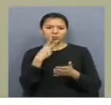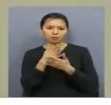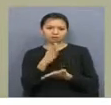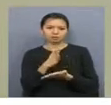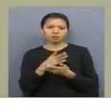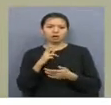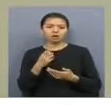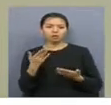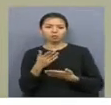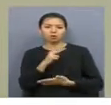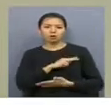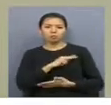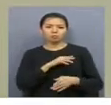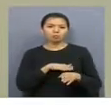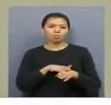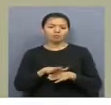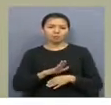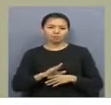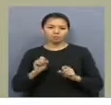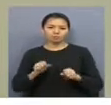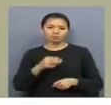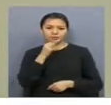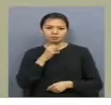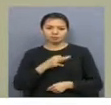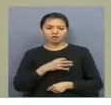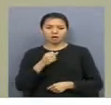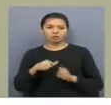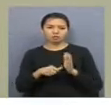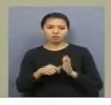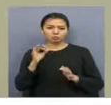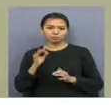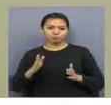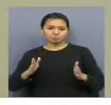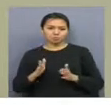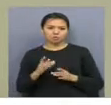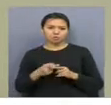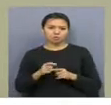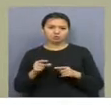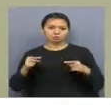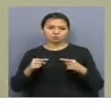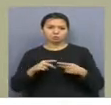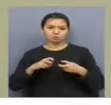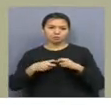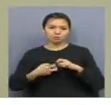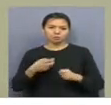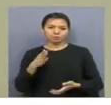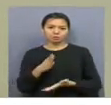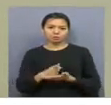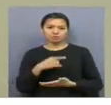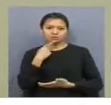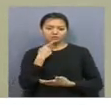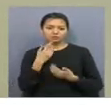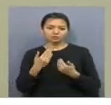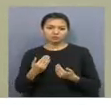Бұларда қандайда бір жұмыстың тол ғатқарылмағаны көрініптір. Ал 6 пайызға төмен түсі дегеніміз нақты проблеманың бар екені анық. Бұл